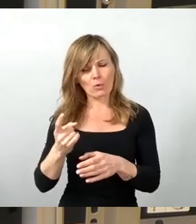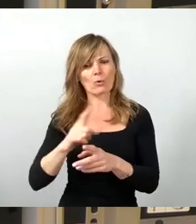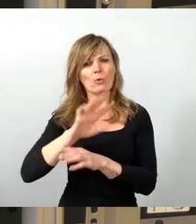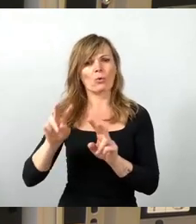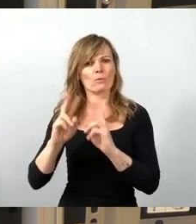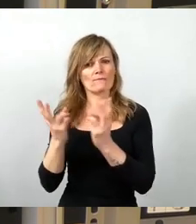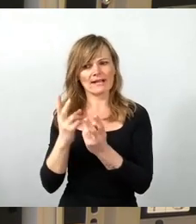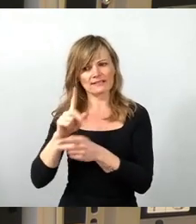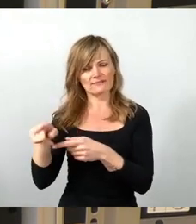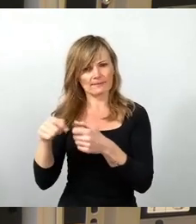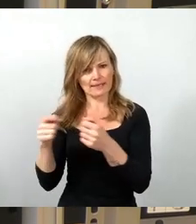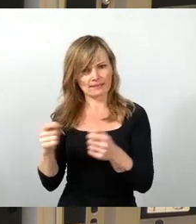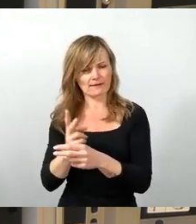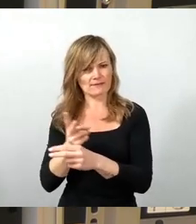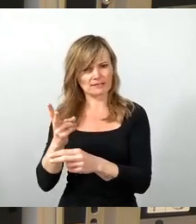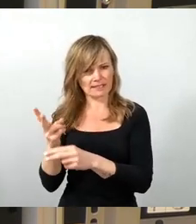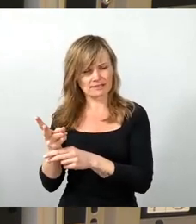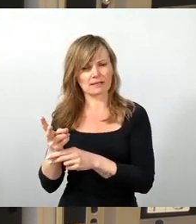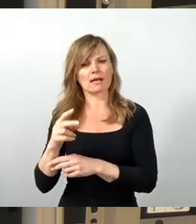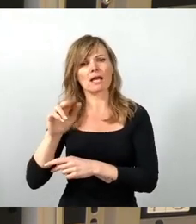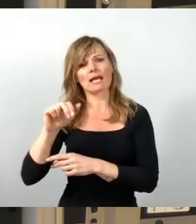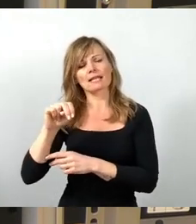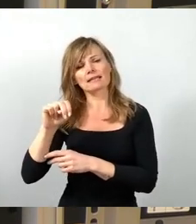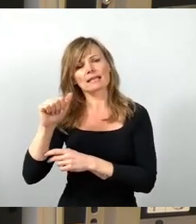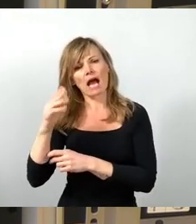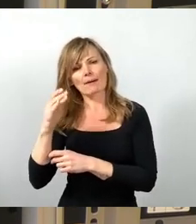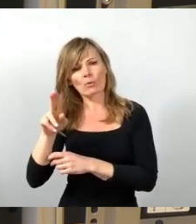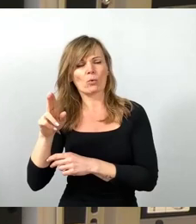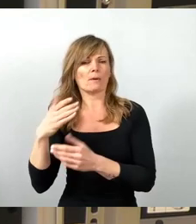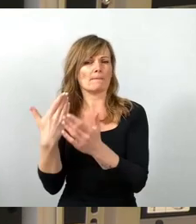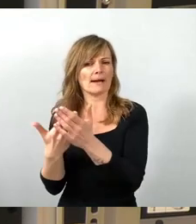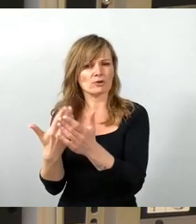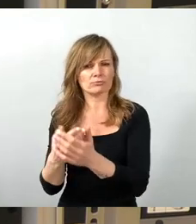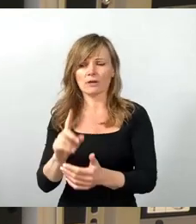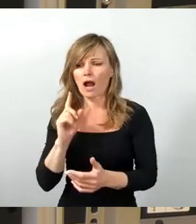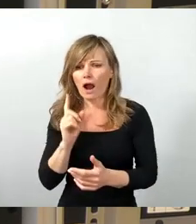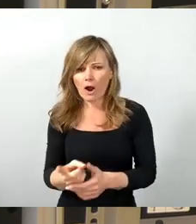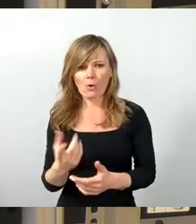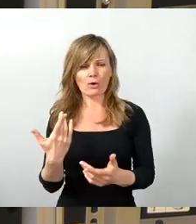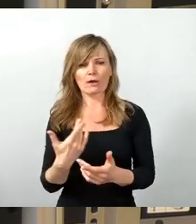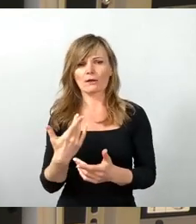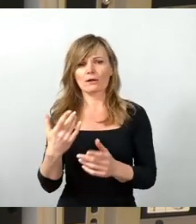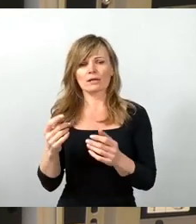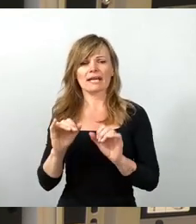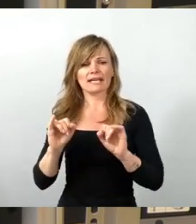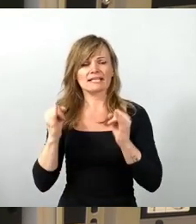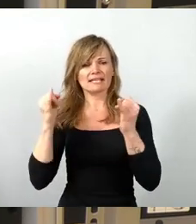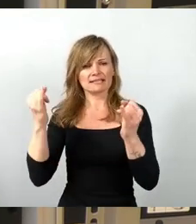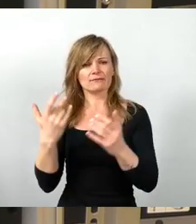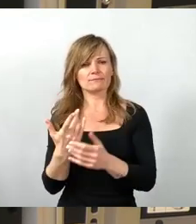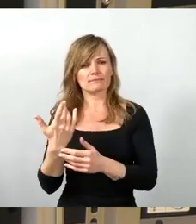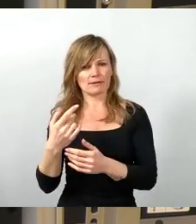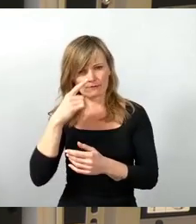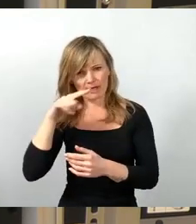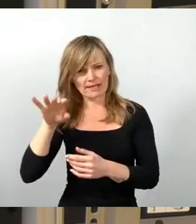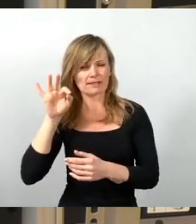BUND und NABU, aber auch von Umweltinitiativen wie Fridays for Future, Dresden, Serro oder Pinke Hände.